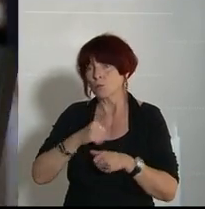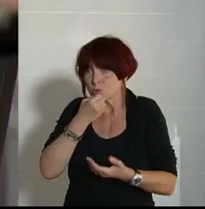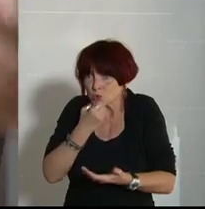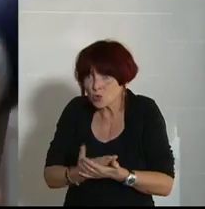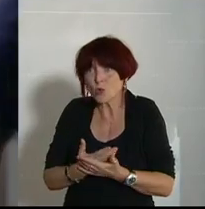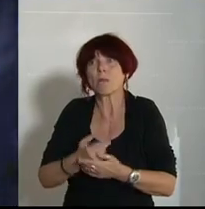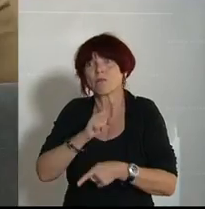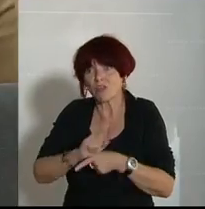Dankeschön. Dankeschön. Dankeschön.